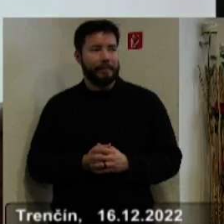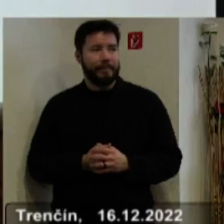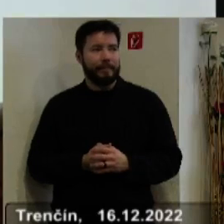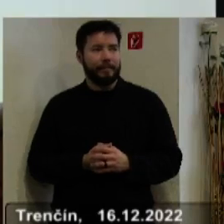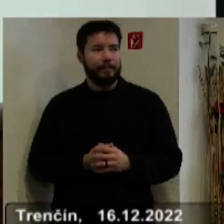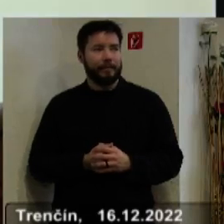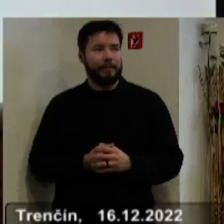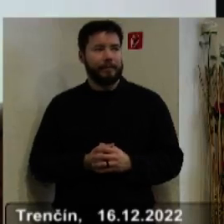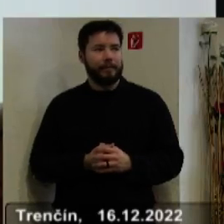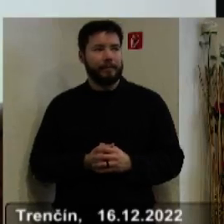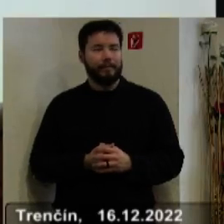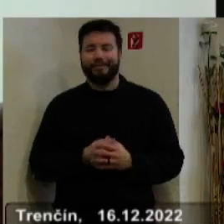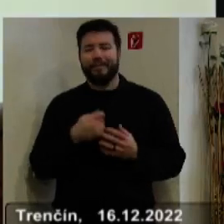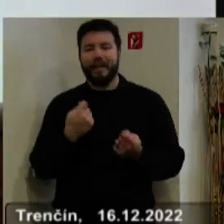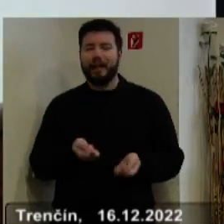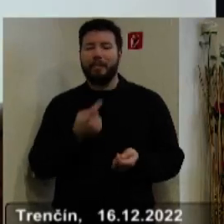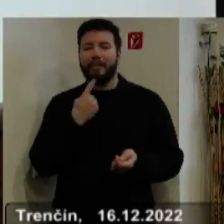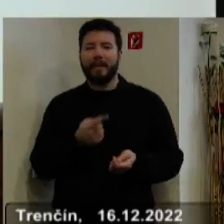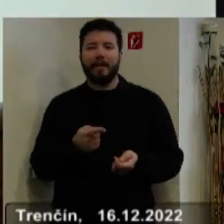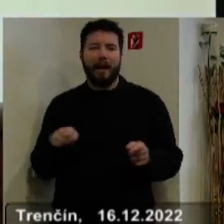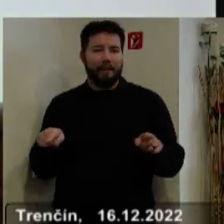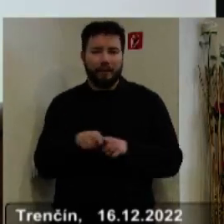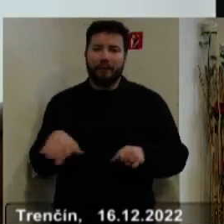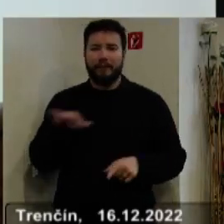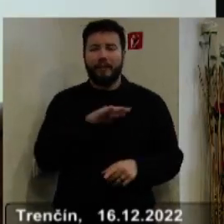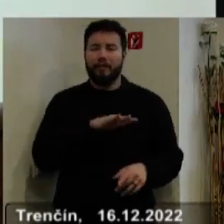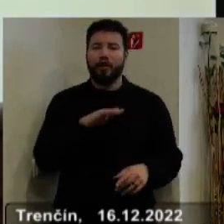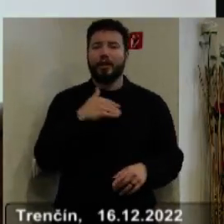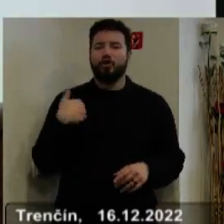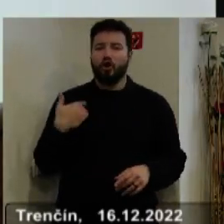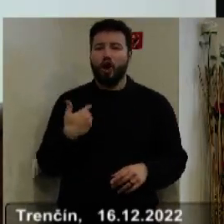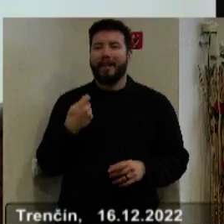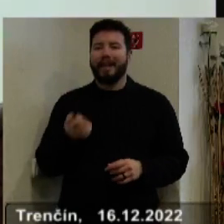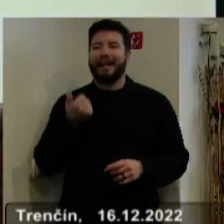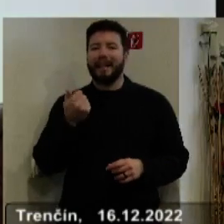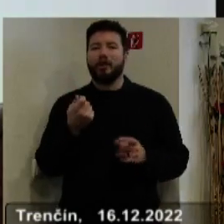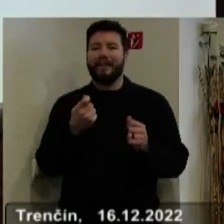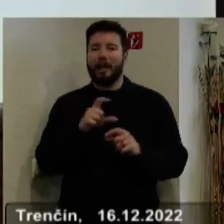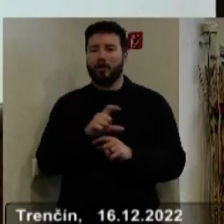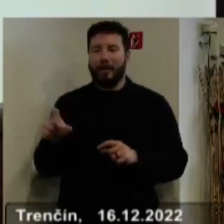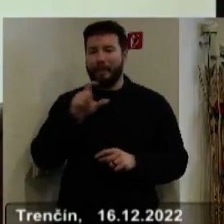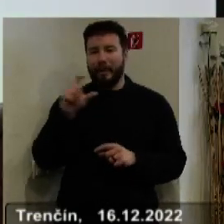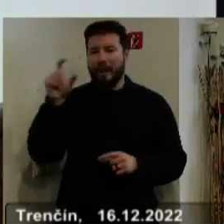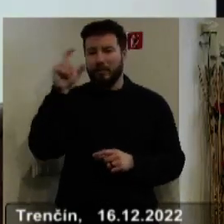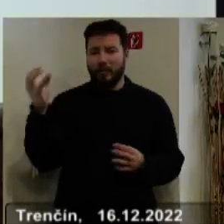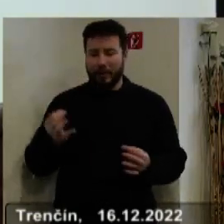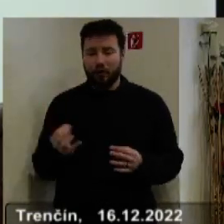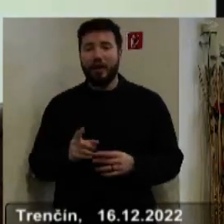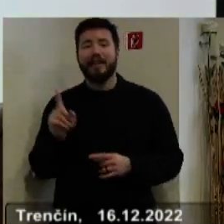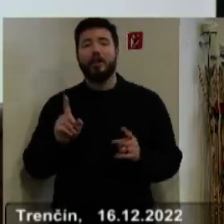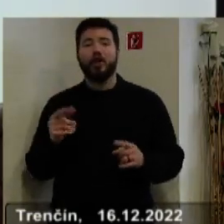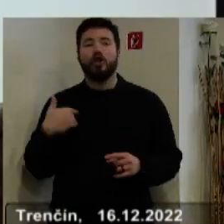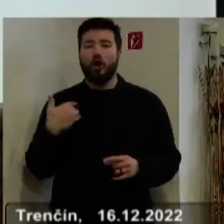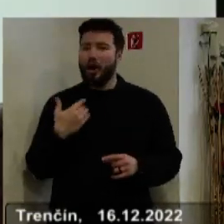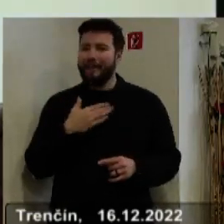Nedá sa to nejako paušalizovať, že aby boli všetky školy v jednom finančnom pásme, lebo niektoré školy naozaj varia